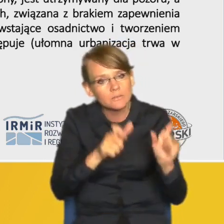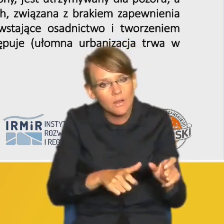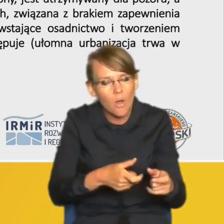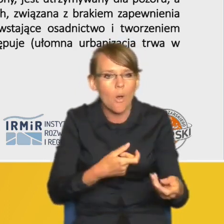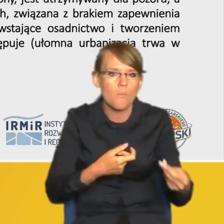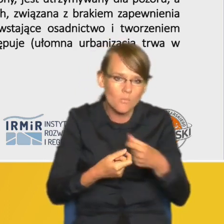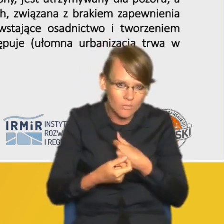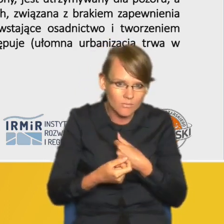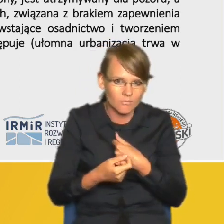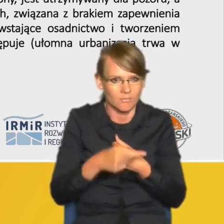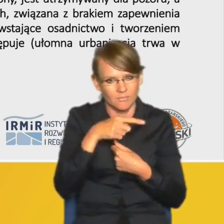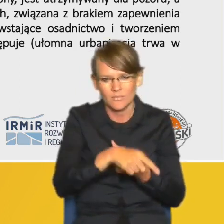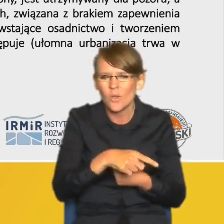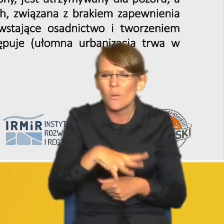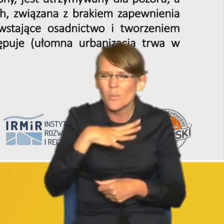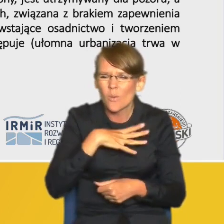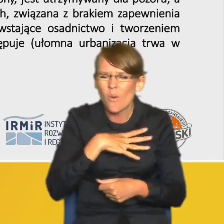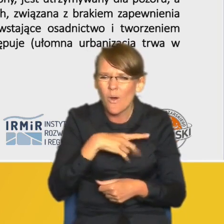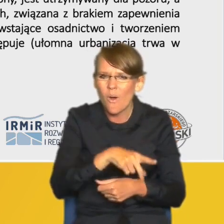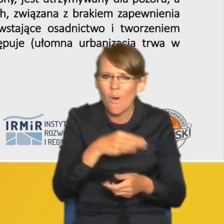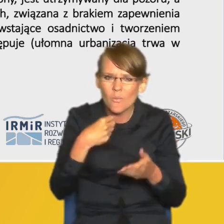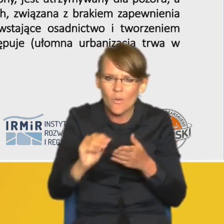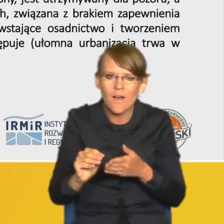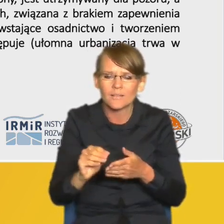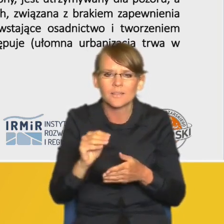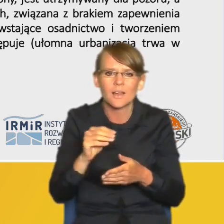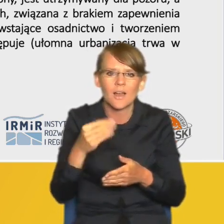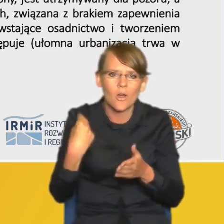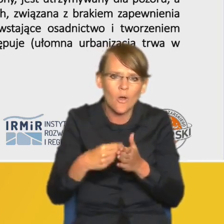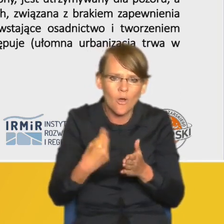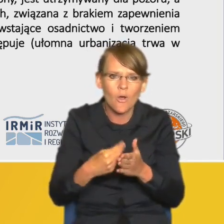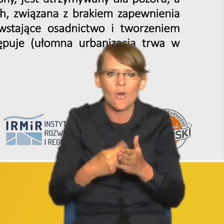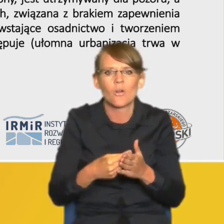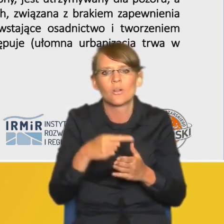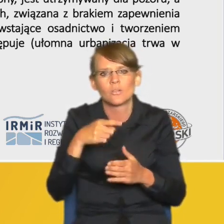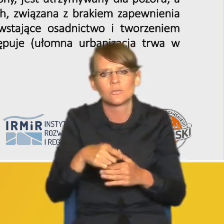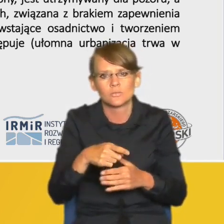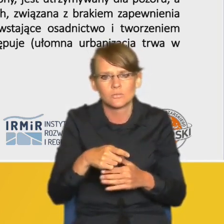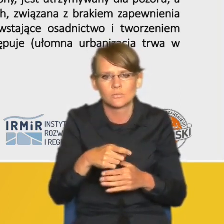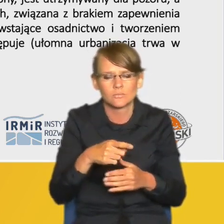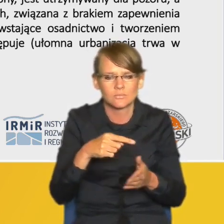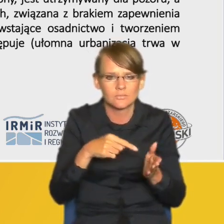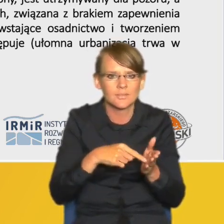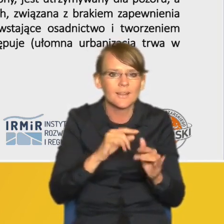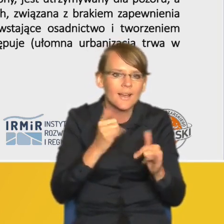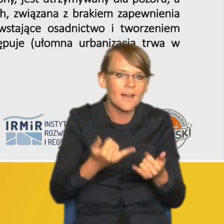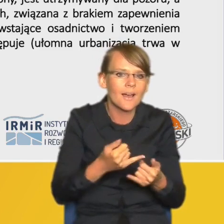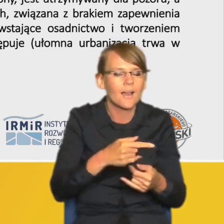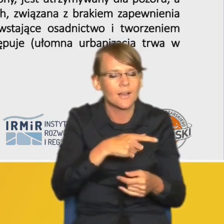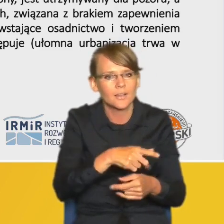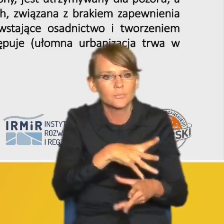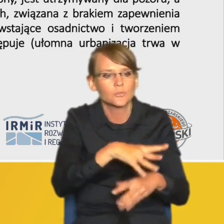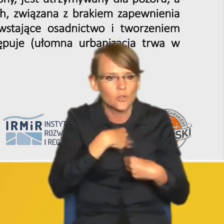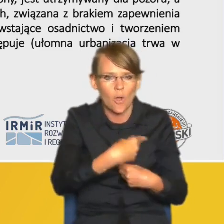adiacenckiej mówię już o opłacie związanej z kosztami budowy infrastruktury były większe niż ta